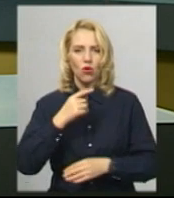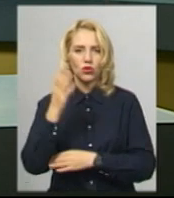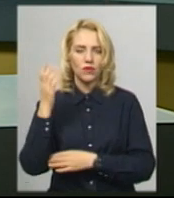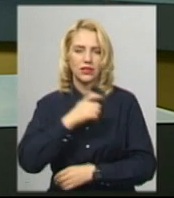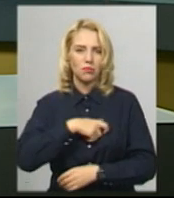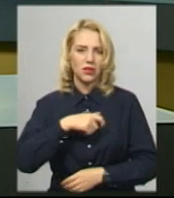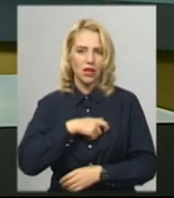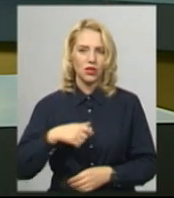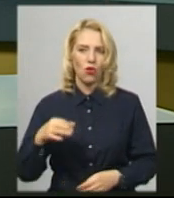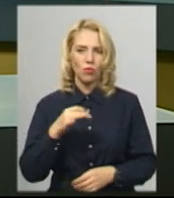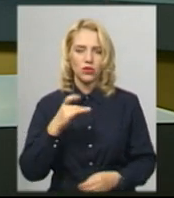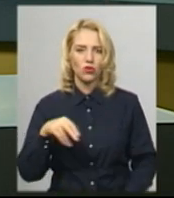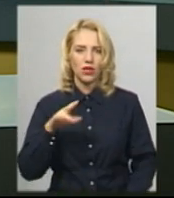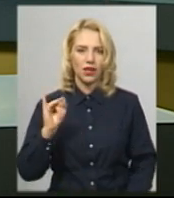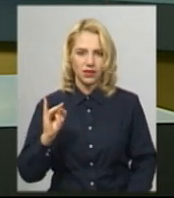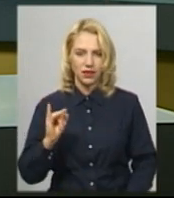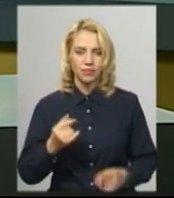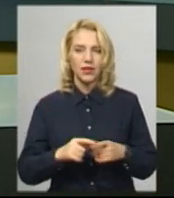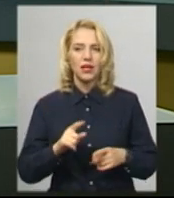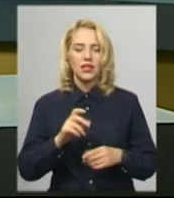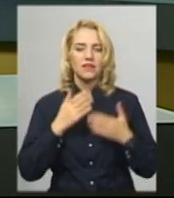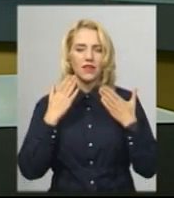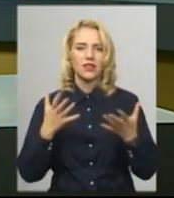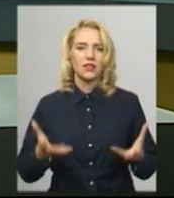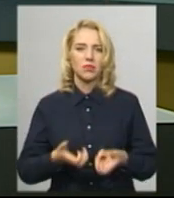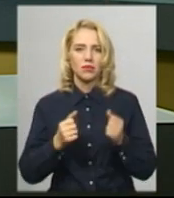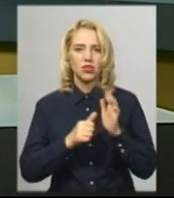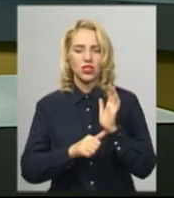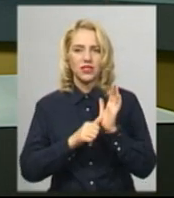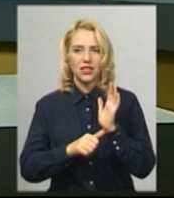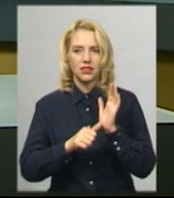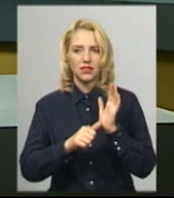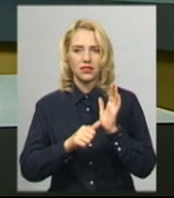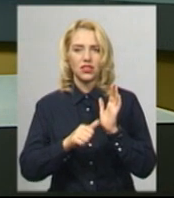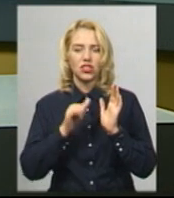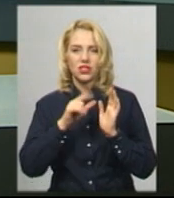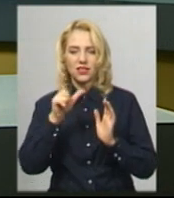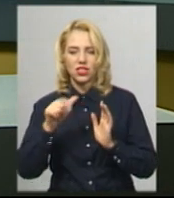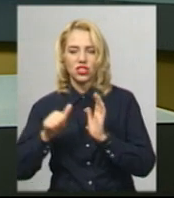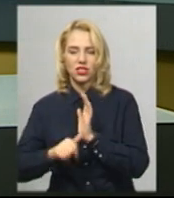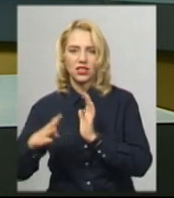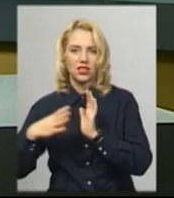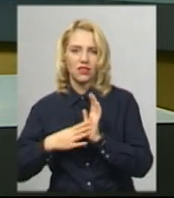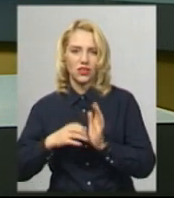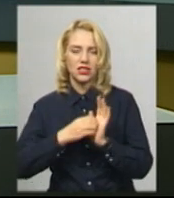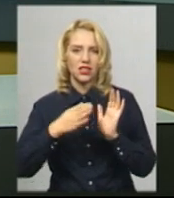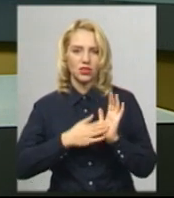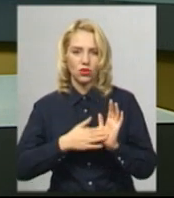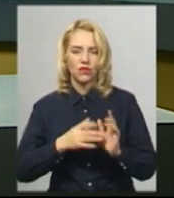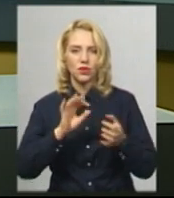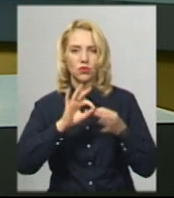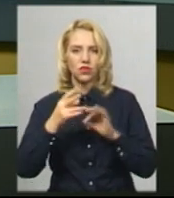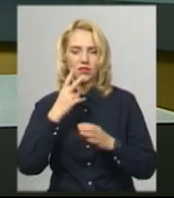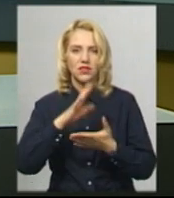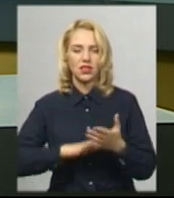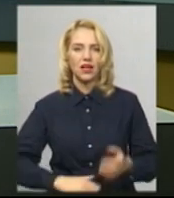ради на черговій 27-й сесії. Звернення підтримали 60 із 69 зареєстрованих у залі депутатів. Подробиці